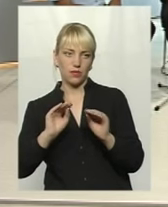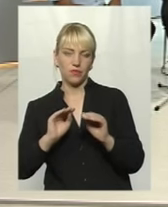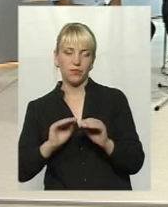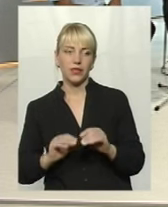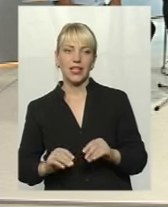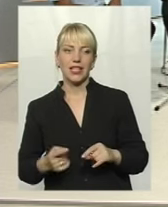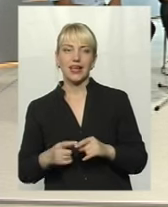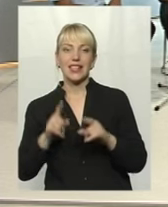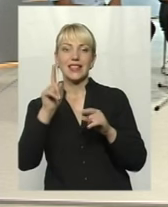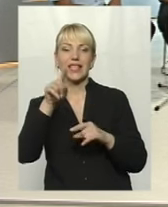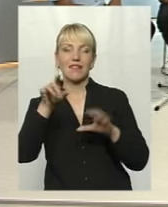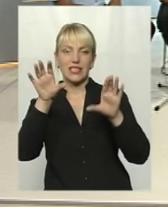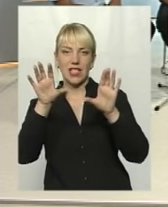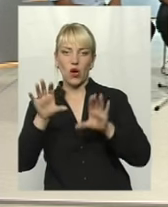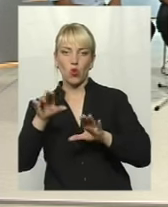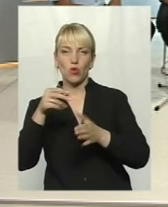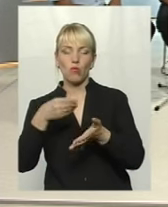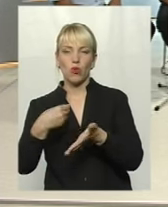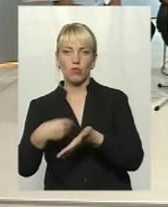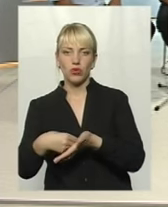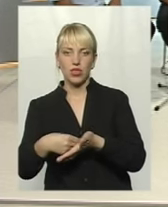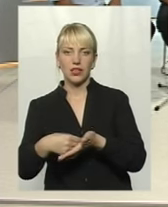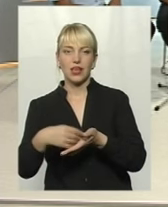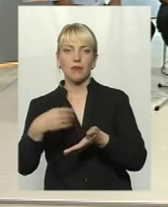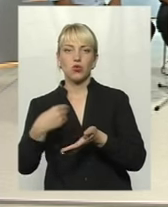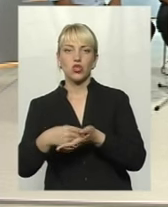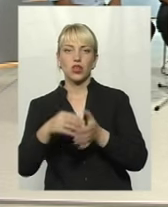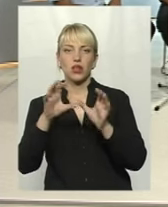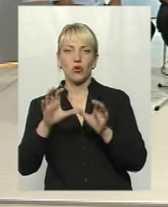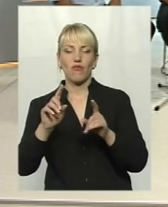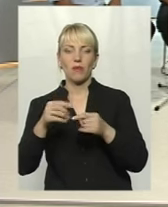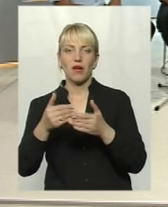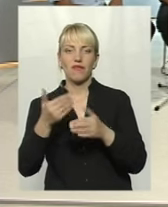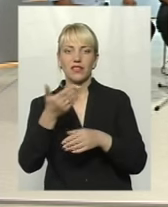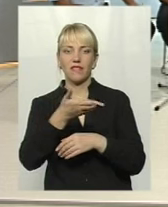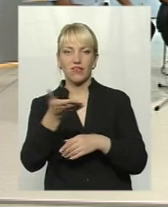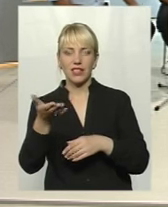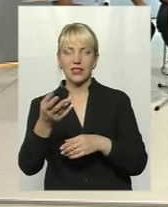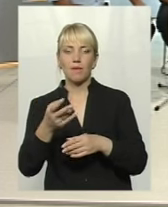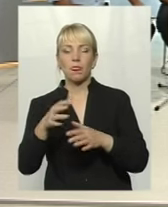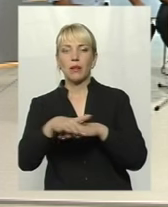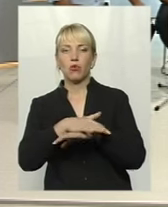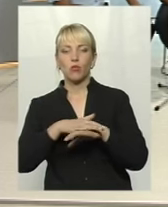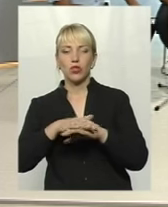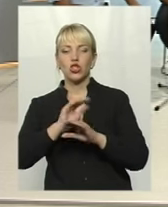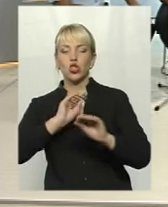Навіть закон про бюджет, тобто, бюджетний кодекс, вимагає від вас публічно розміщувати інформацію про бюджет громади.